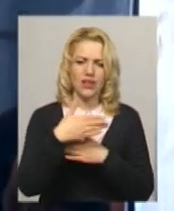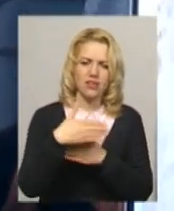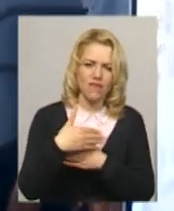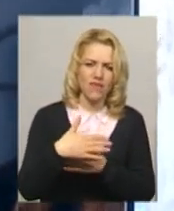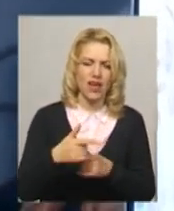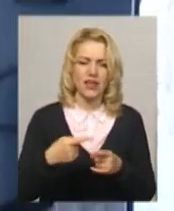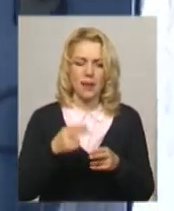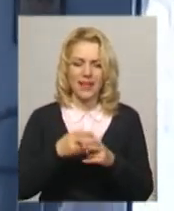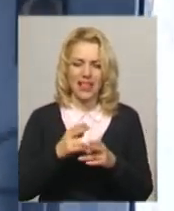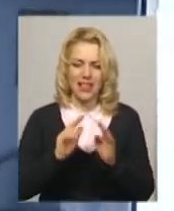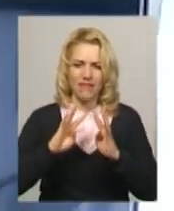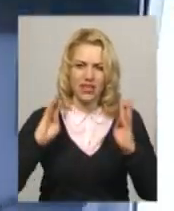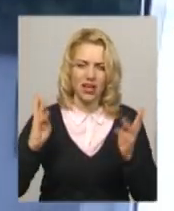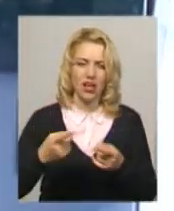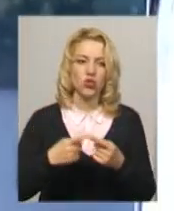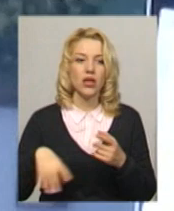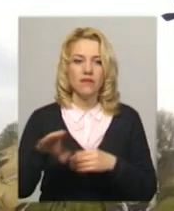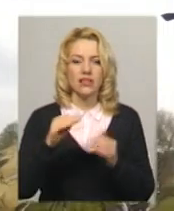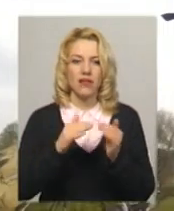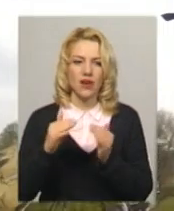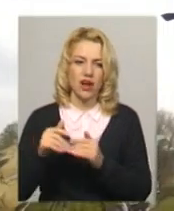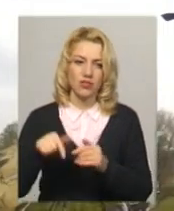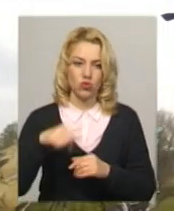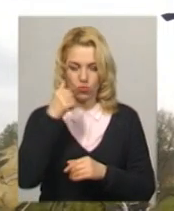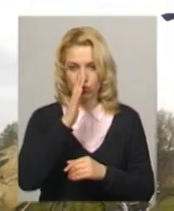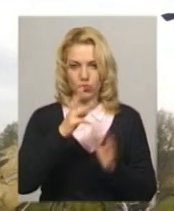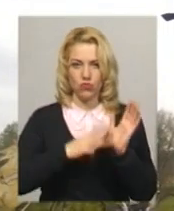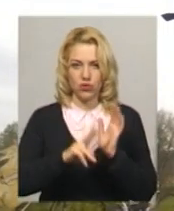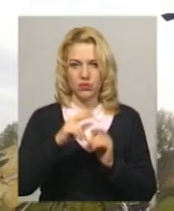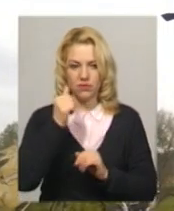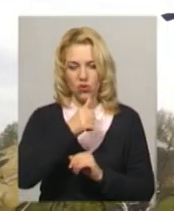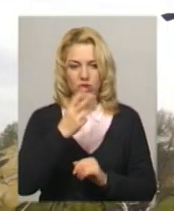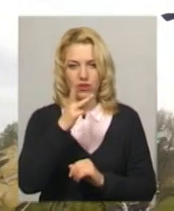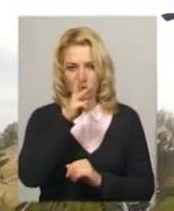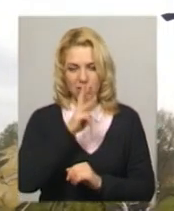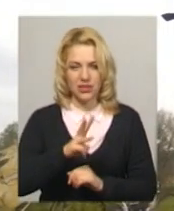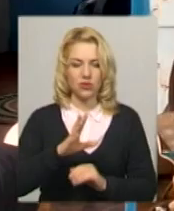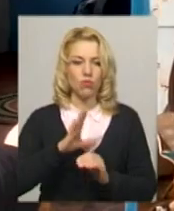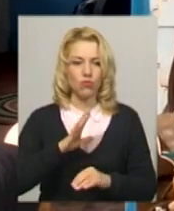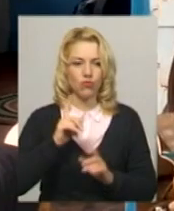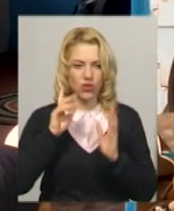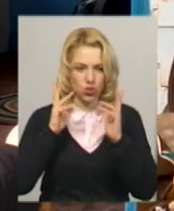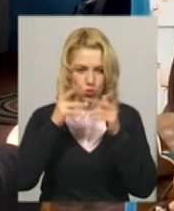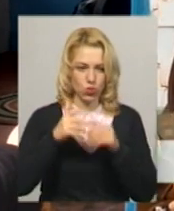в хаті. Цього року Івану Євгенійовичу виповниться 82 роки. Три місяці тому у нього стався інсульт.